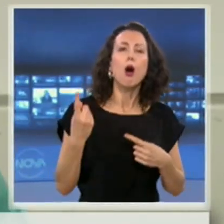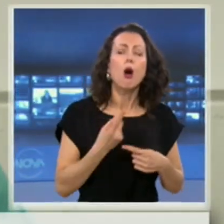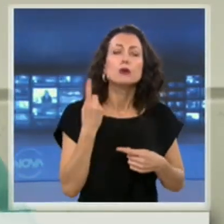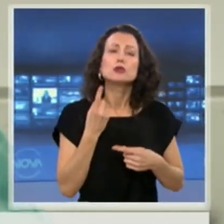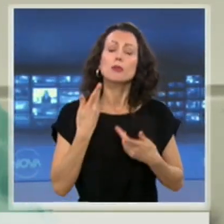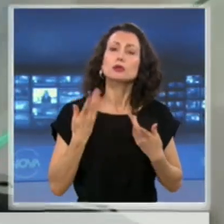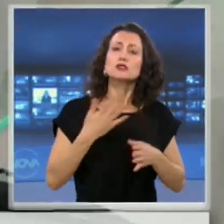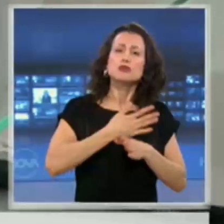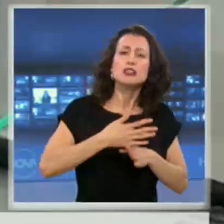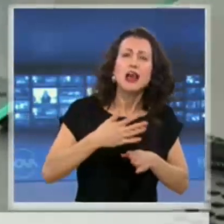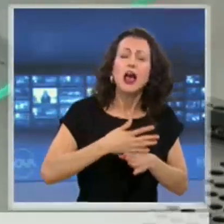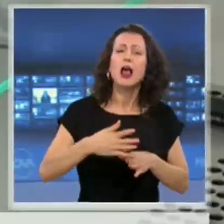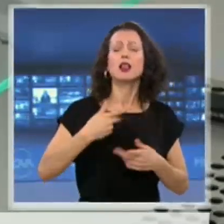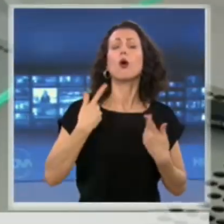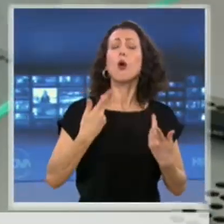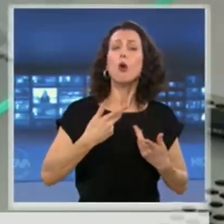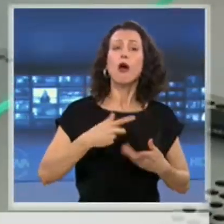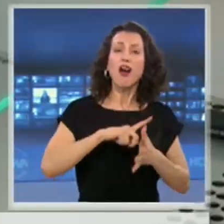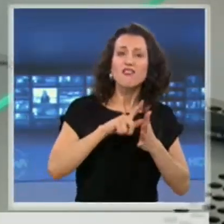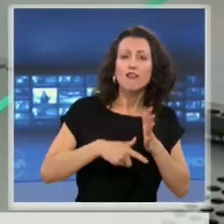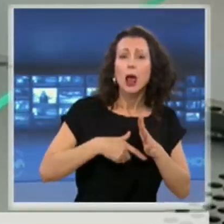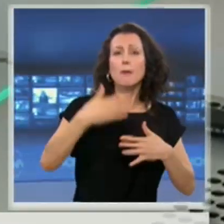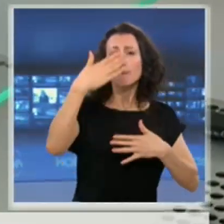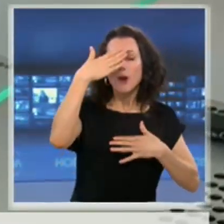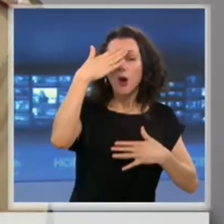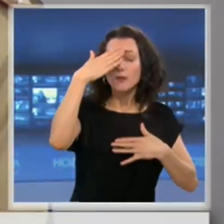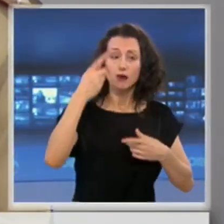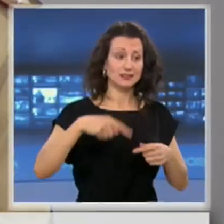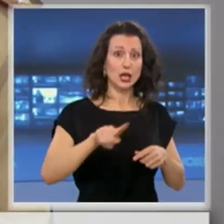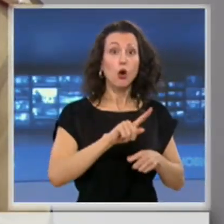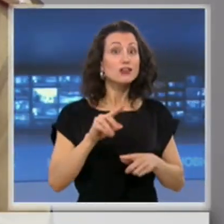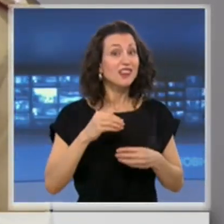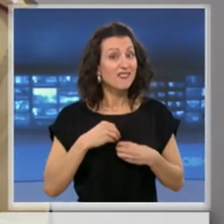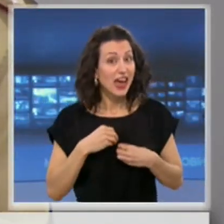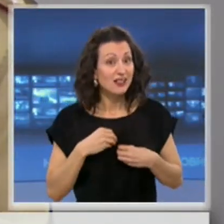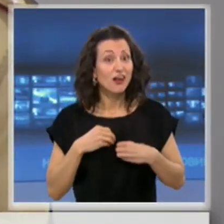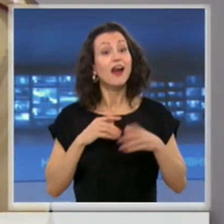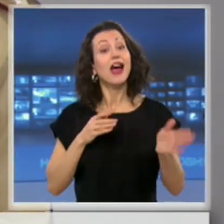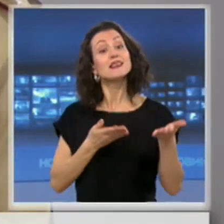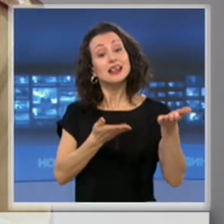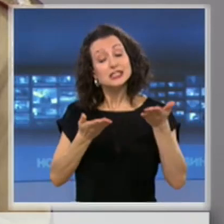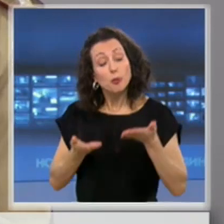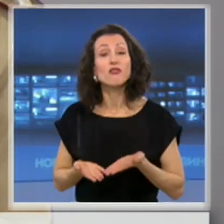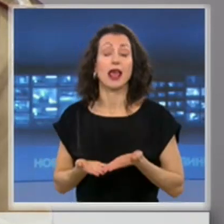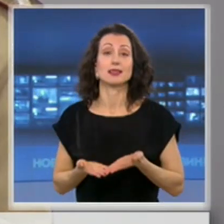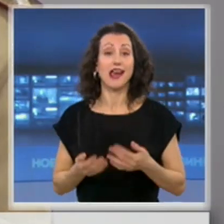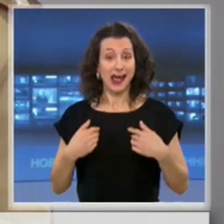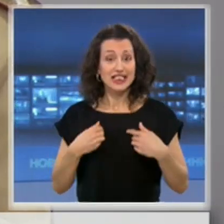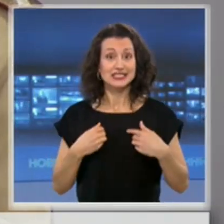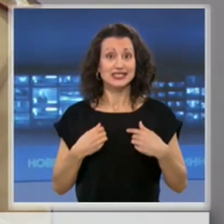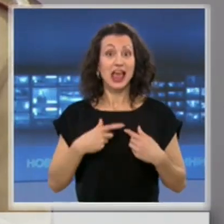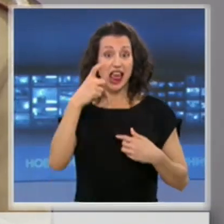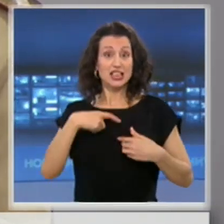с коронавирус. Всеки, който не вярва да заповяда, лично ще му съдействам да бъде три дена